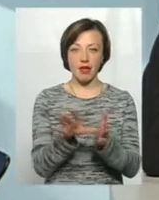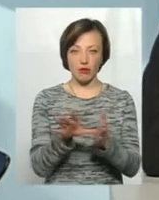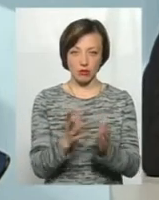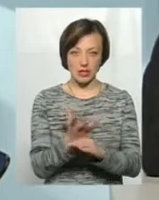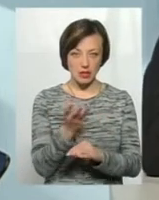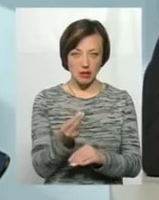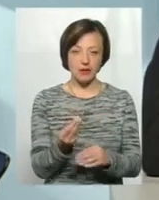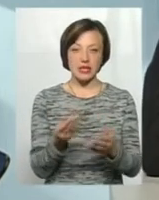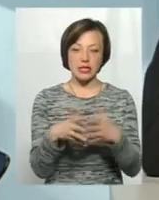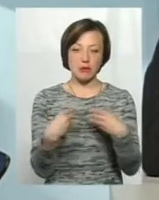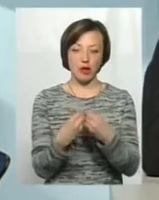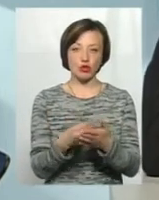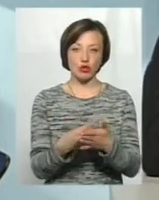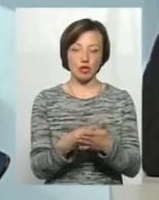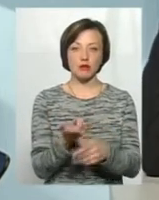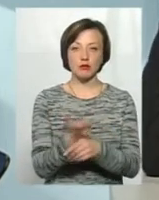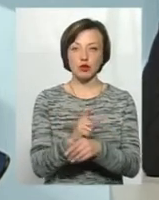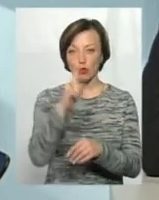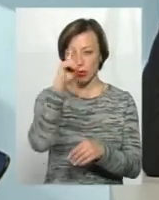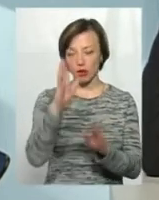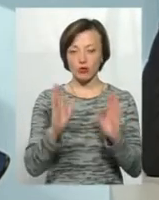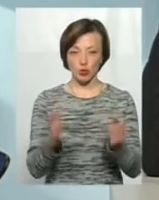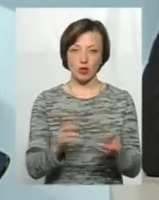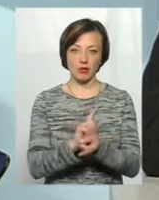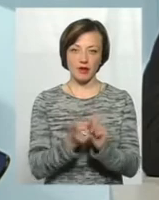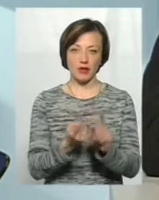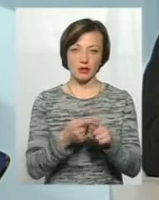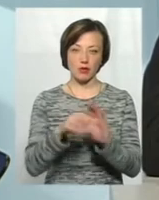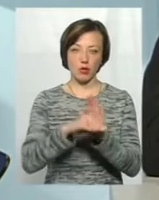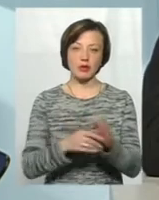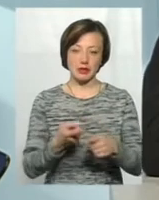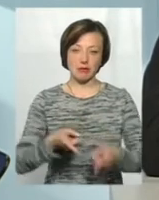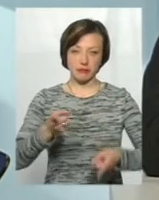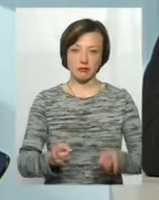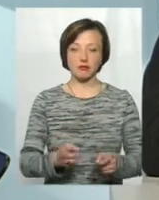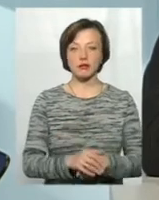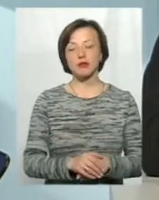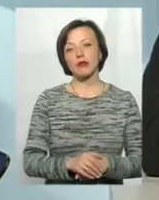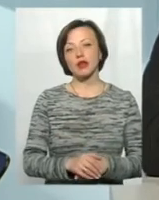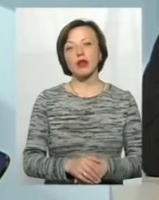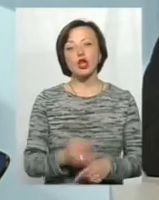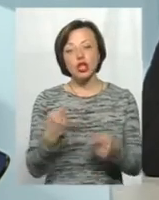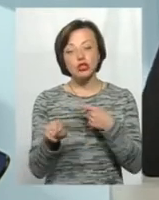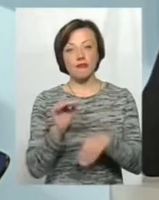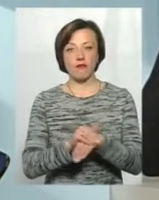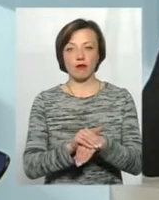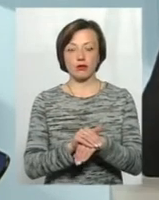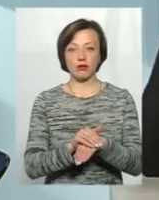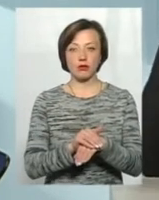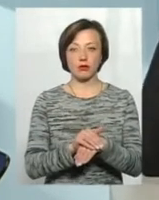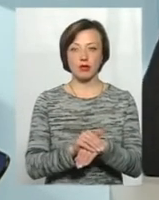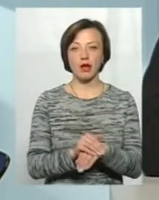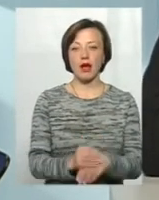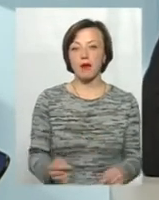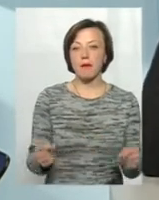на сімейному бюджеті, більше популярною вона буде ставати. Це очевидно. Є інший фактор – це певний